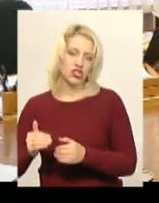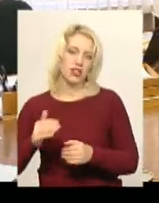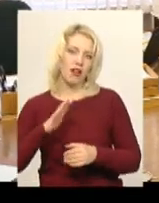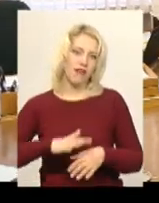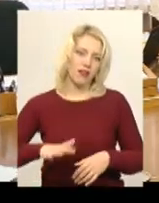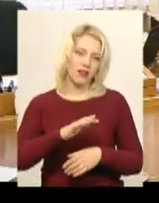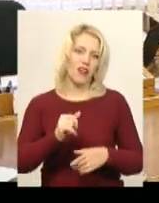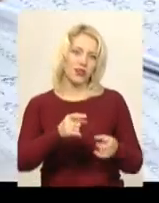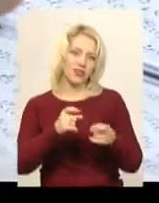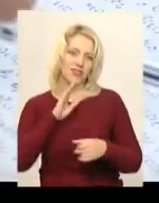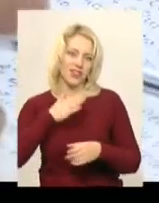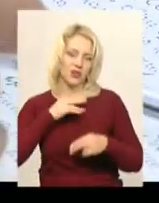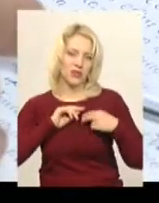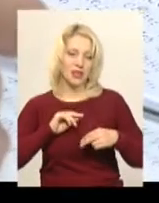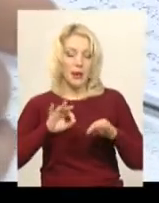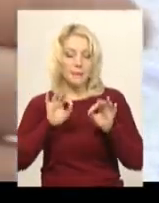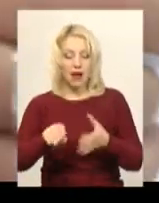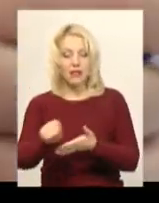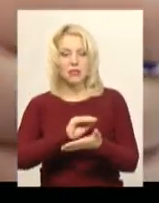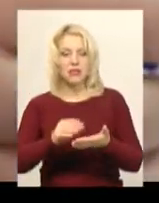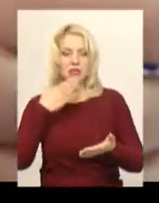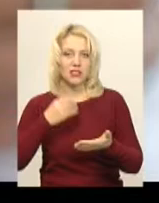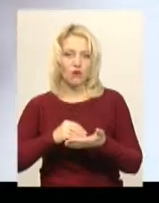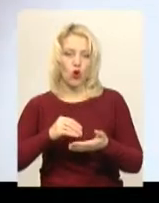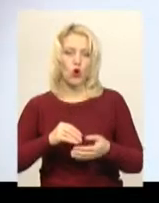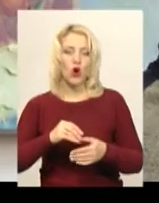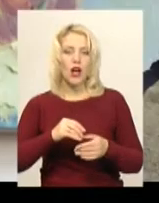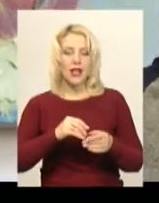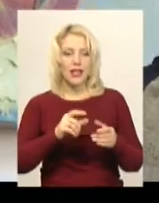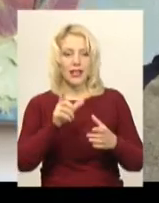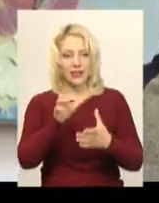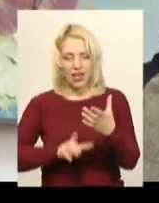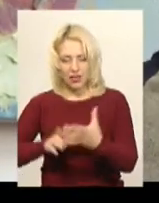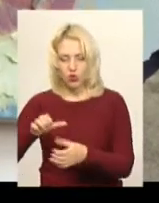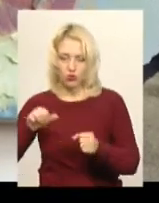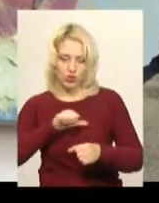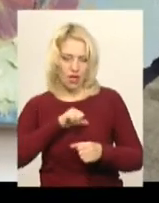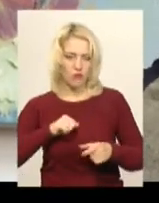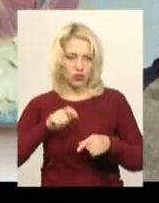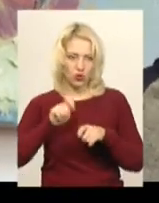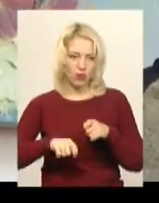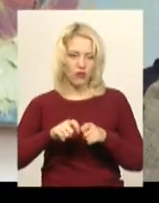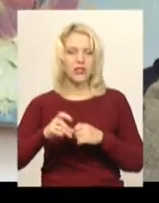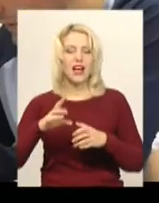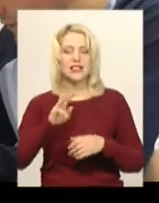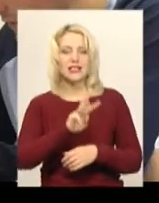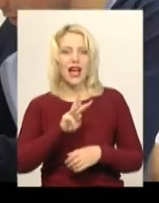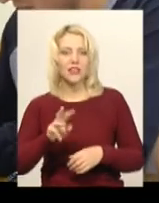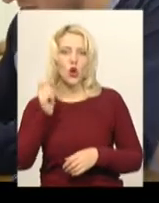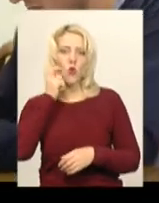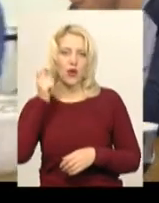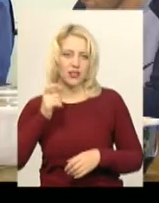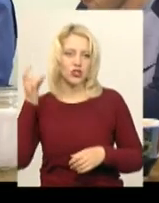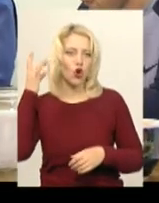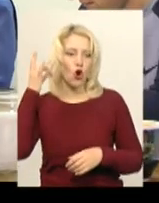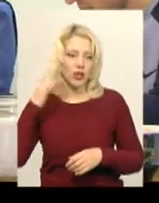долучилися і наші працівники. Правильність написання свого тексту учасники можуть перевірити самостійно на сайті українського радіо. Поки ж демонструють